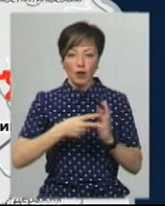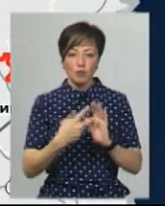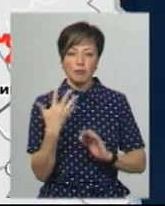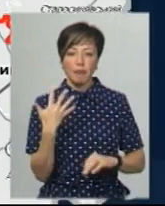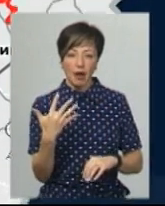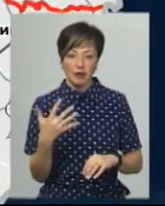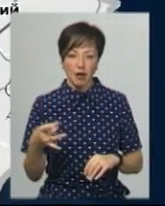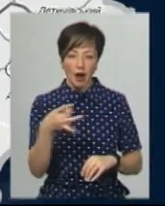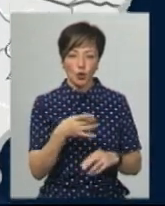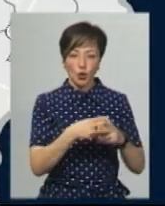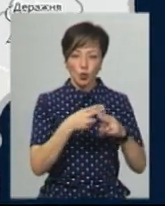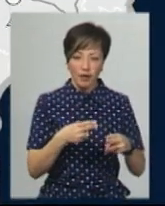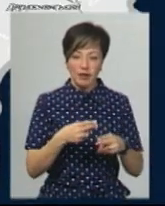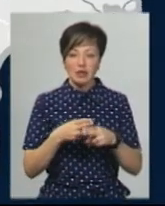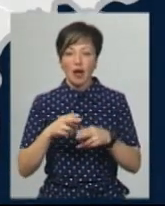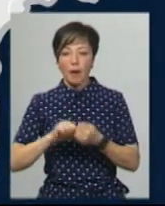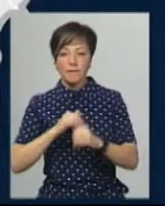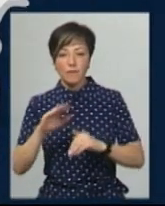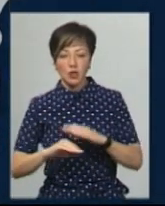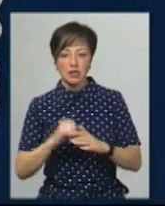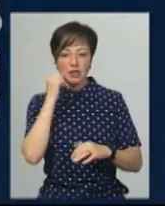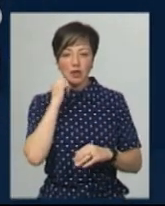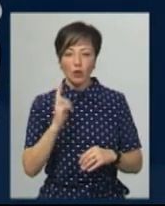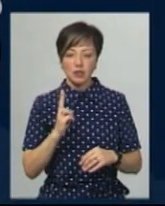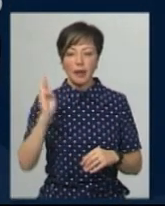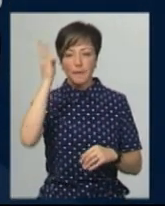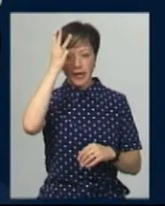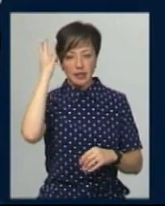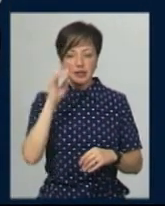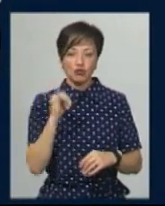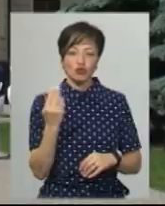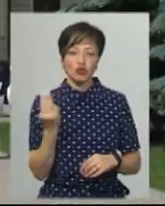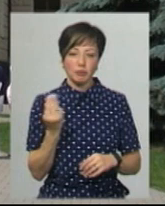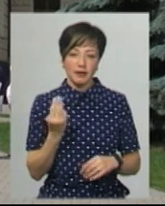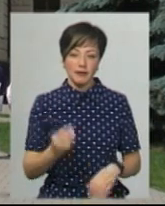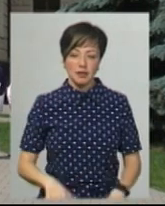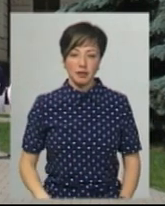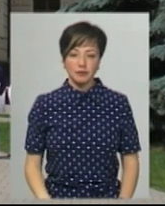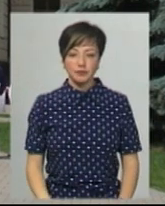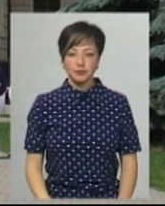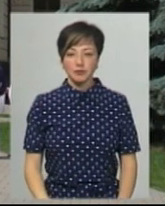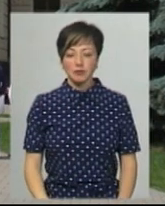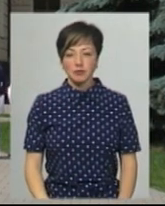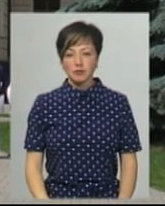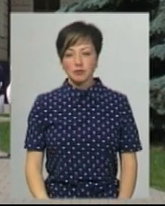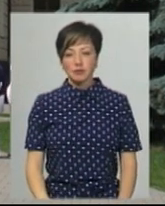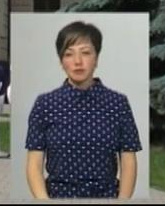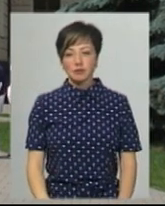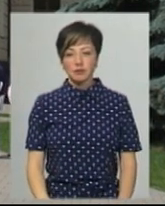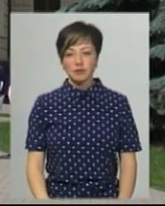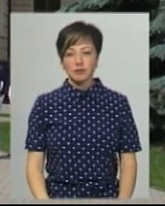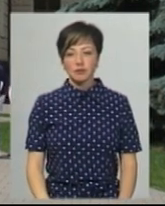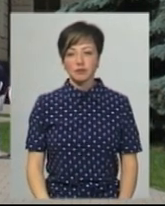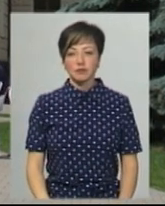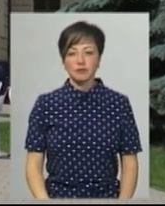5 районів – Дунаєвецький, Кам'янець-Подільський, Старокостянтинівський, Хмельницький та Шепетівський. Анастасія Збродова, Дем'ян Цегольник – новини на